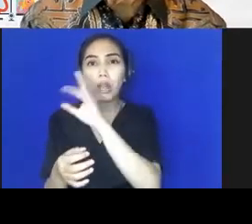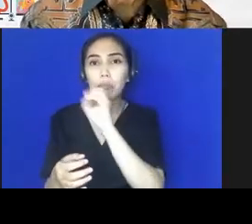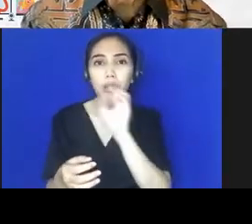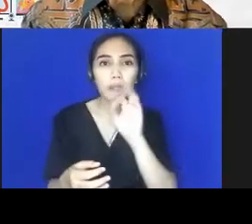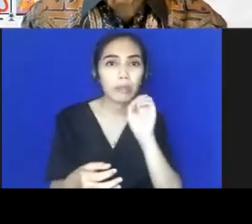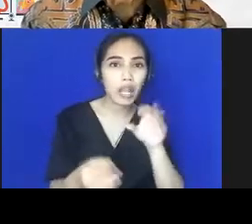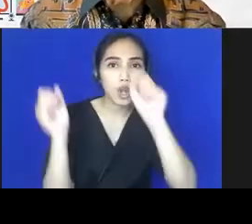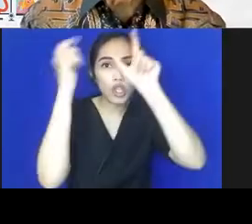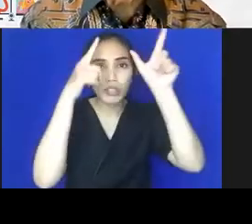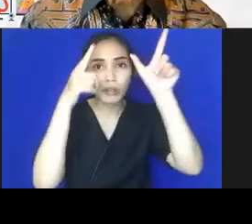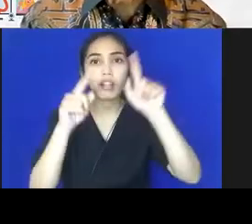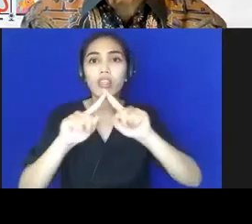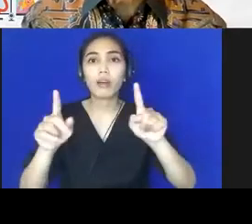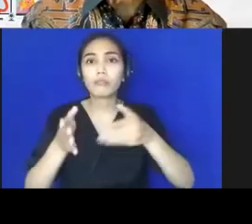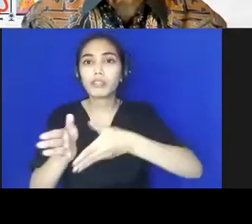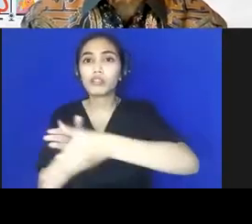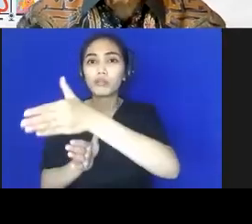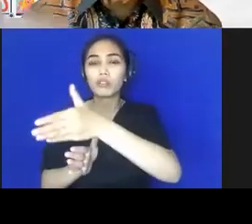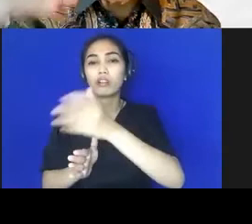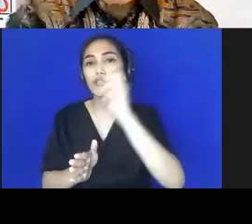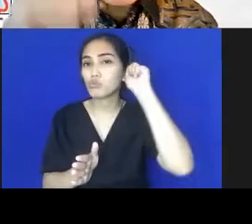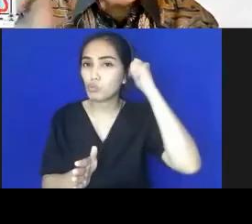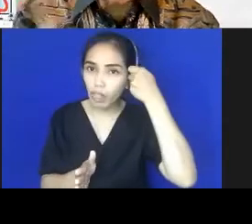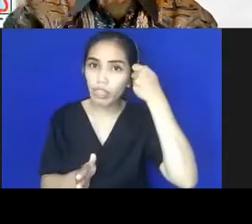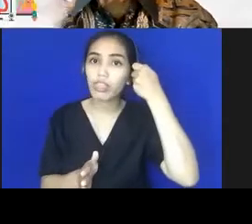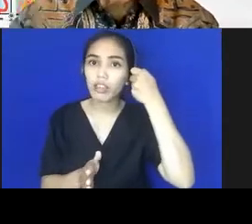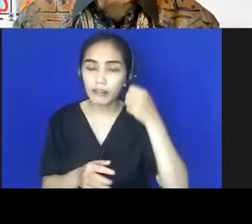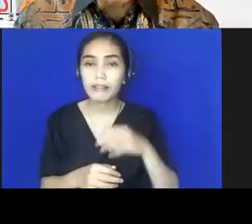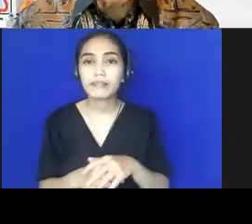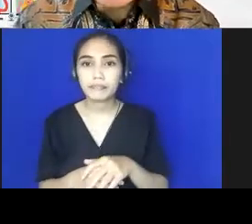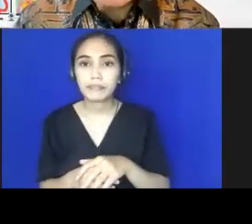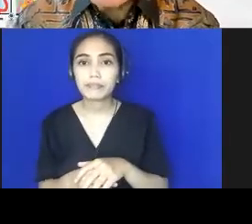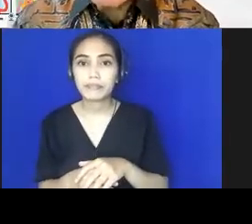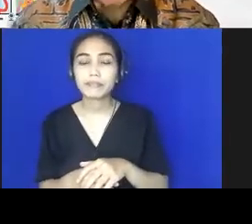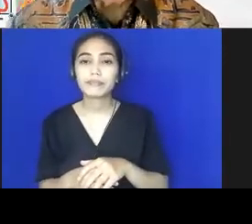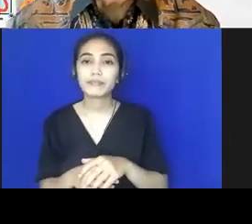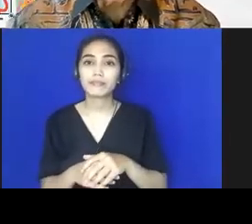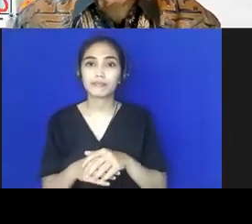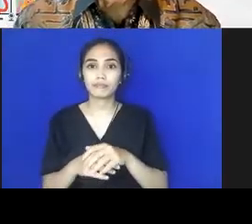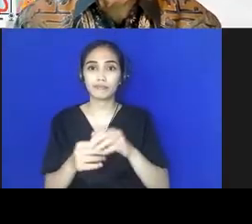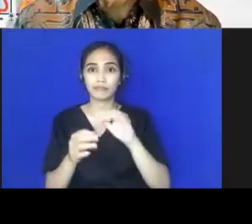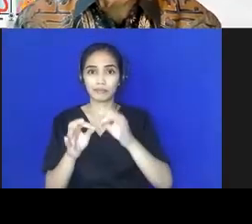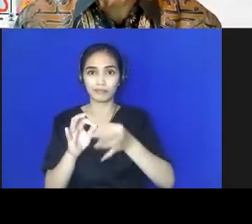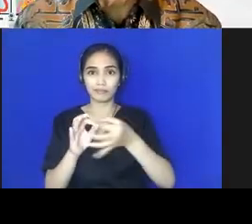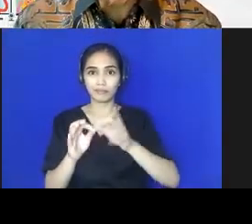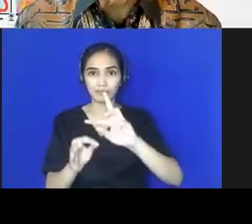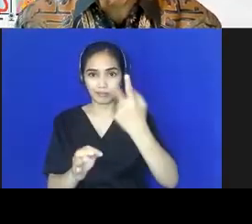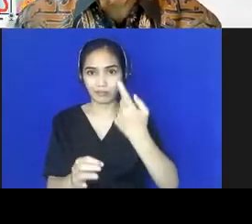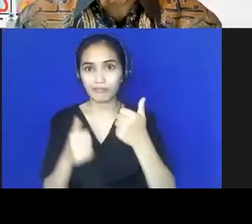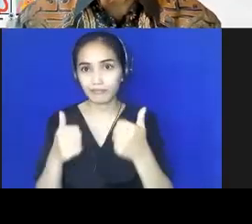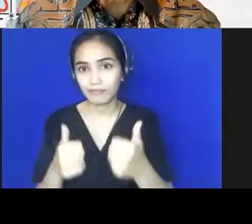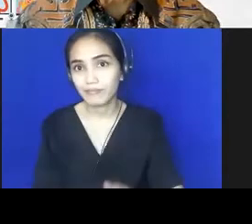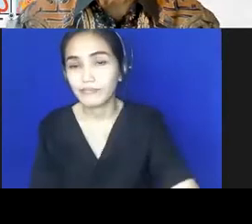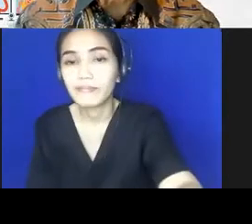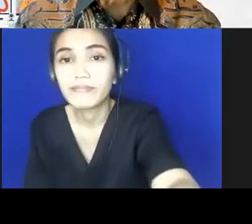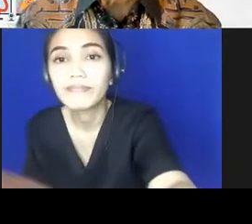dikonsepkan, tapi tidak gampang untuk dilaksanakan. Di sini semua dirjen-dirjen yang relevan, dan juga esoron satu